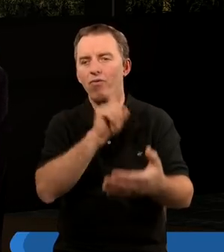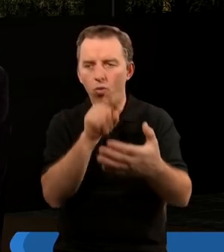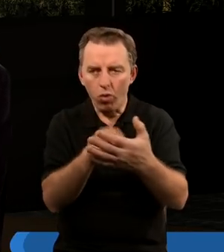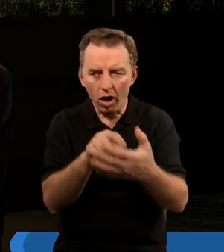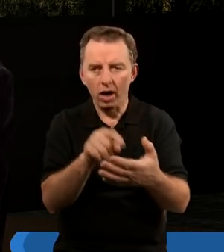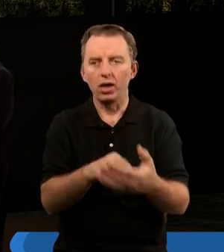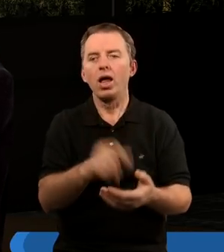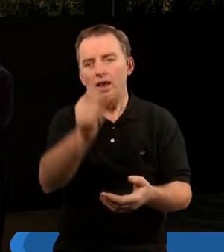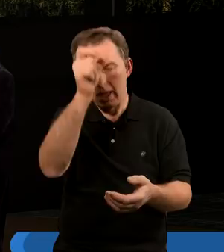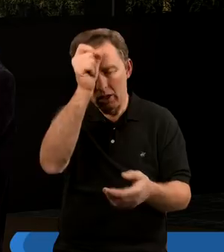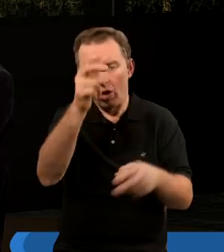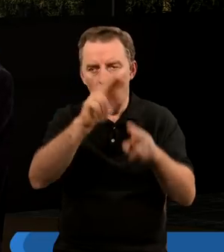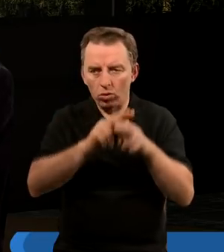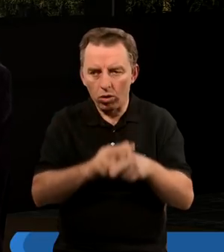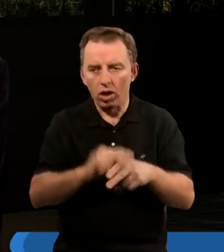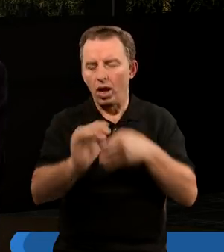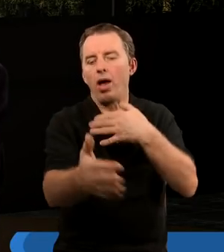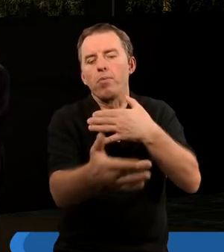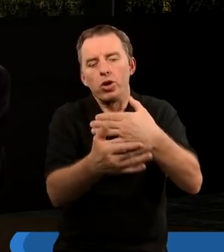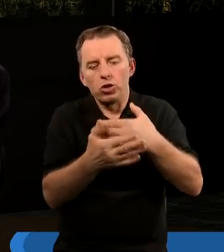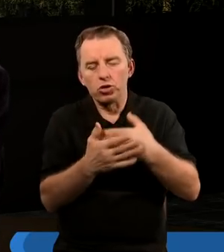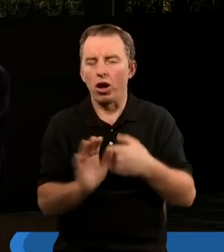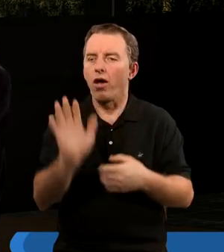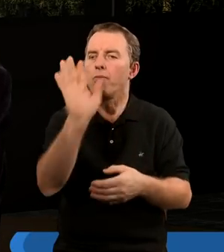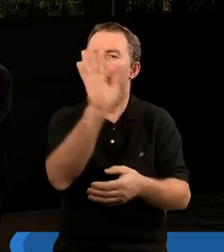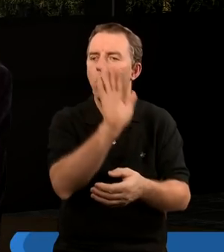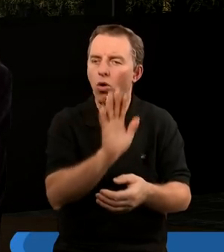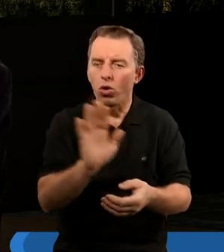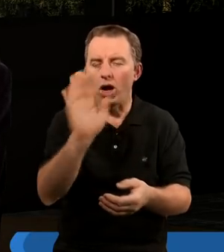właśnie. Czyli istoty, które są najbliżej Boga,